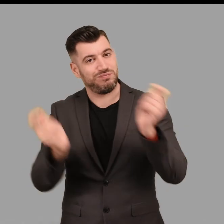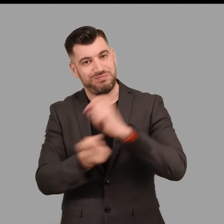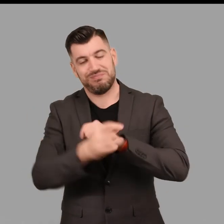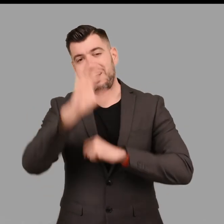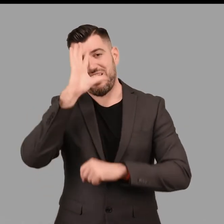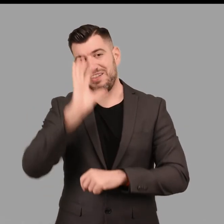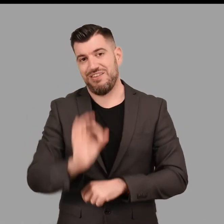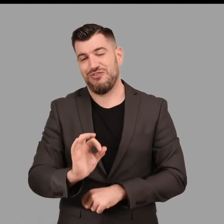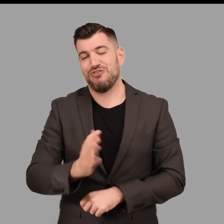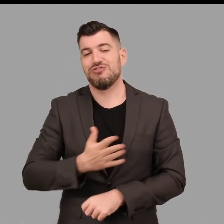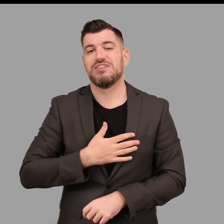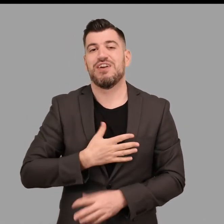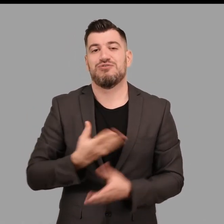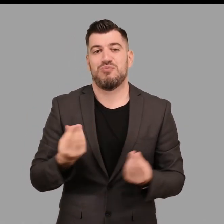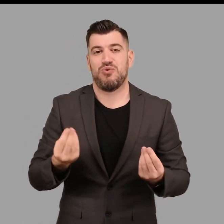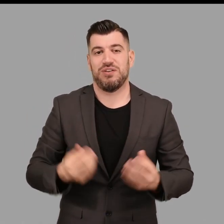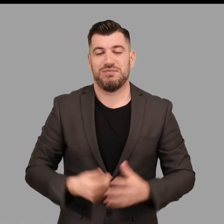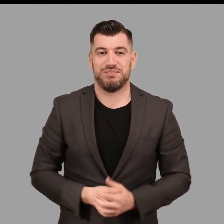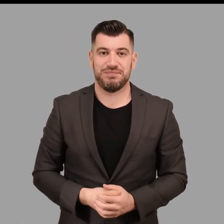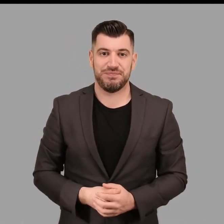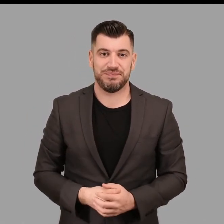όνειρο πράξη Σας ευχαριστώ